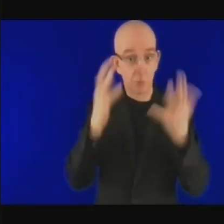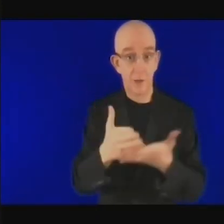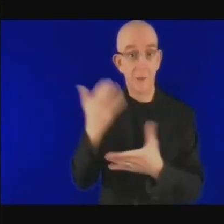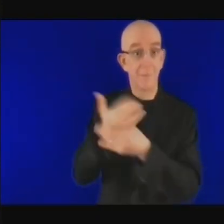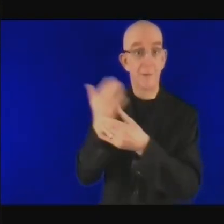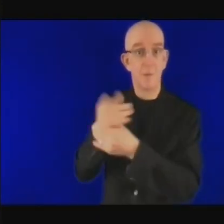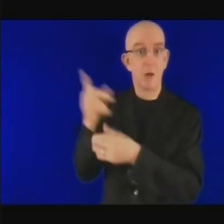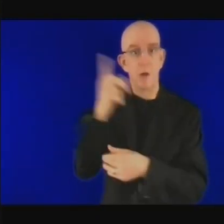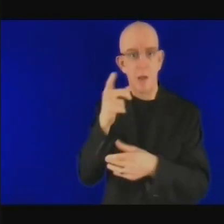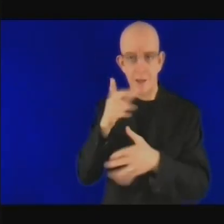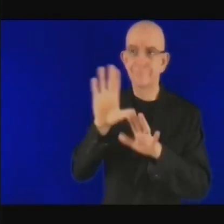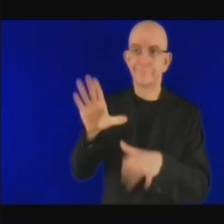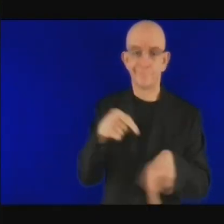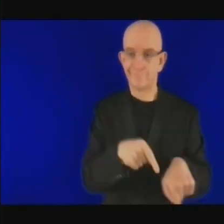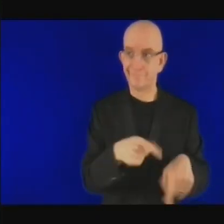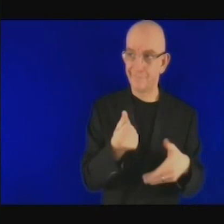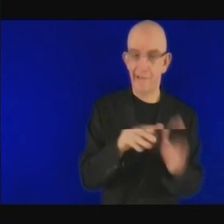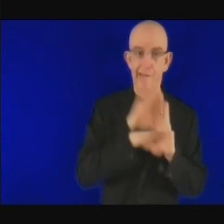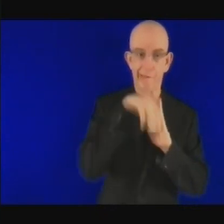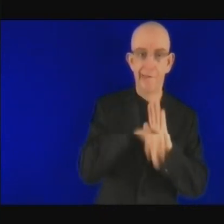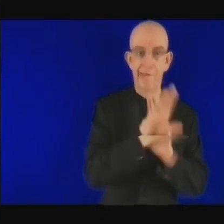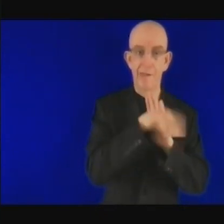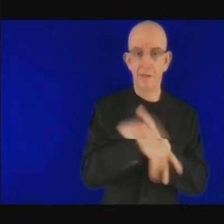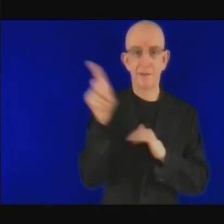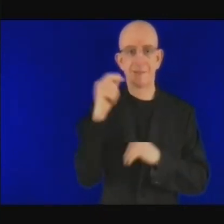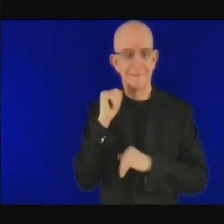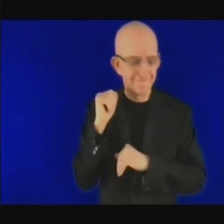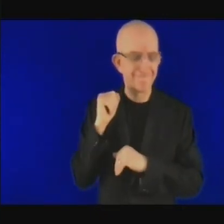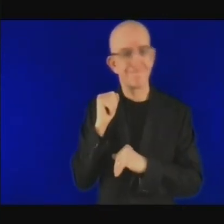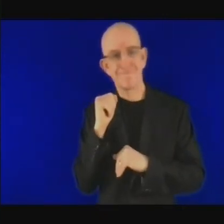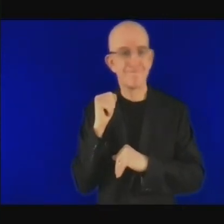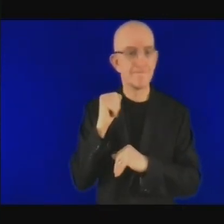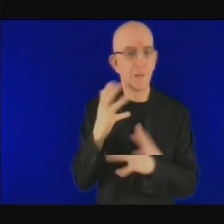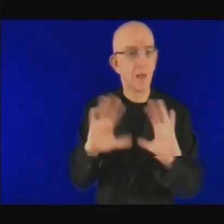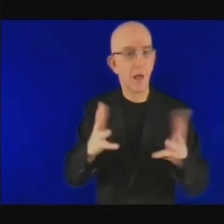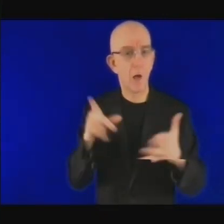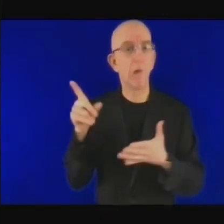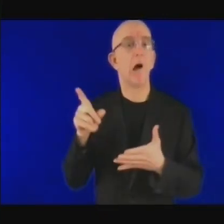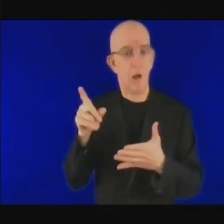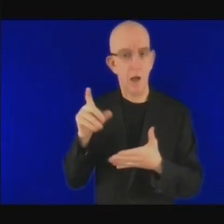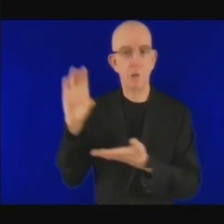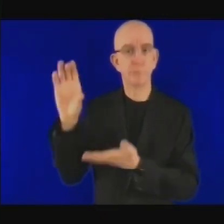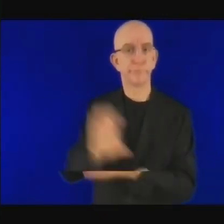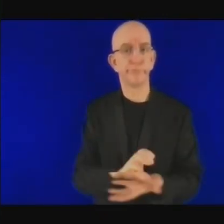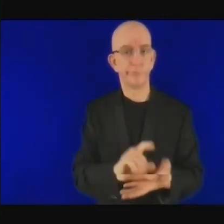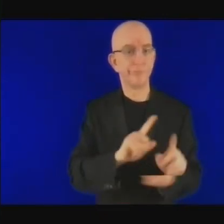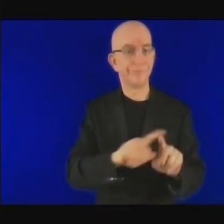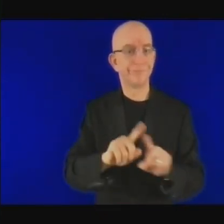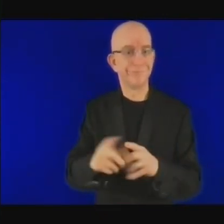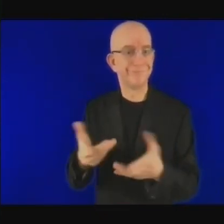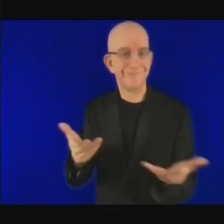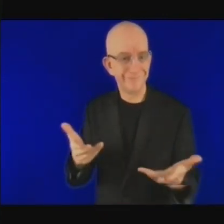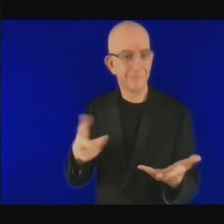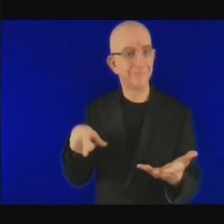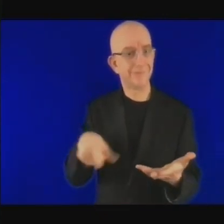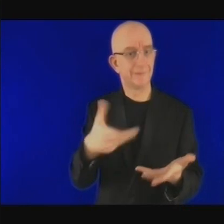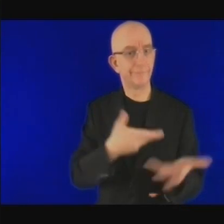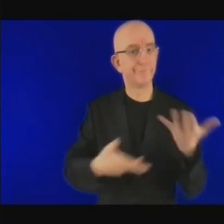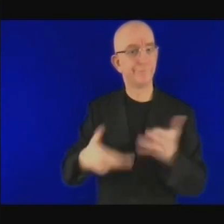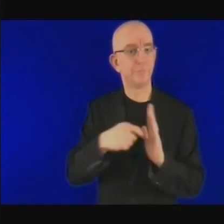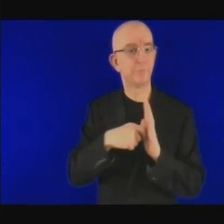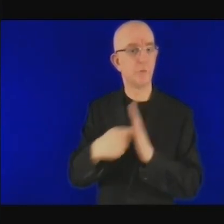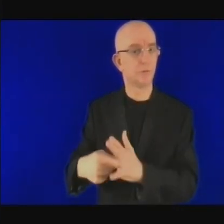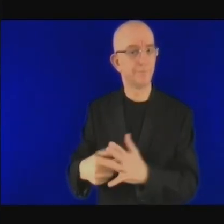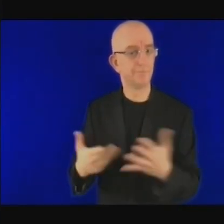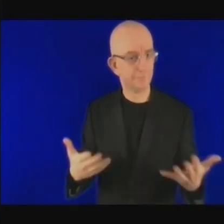pour des projets amicaux pour l'environnement bon merci Anita avant Cody